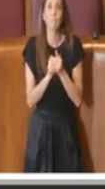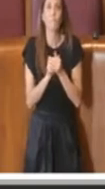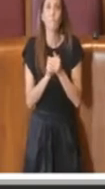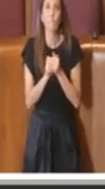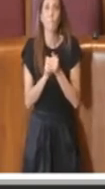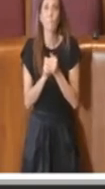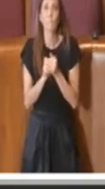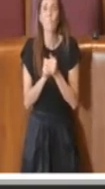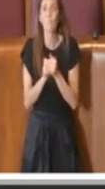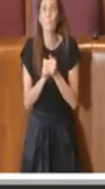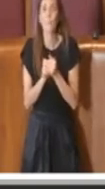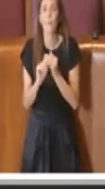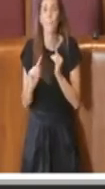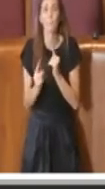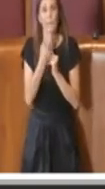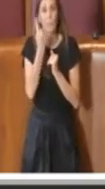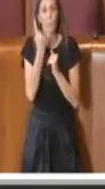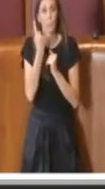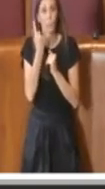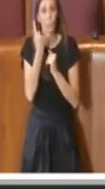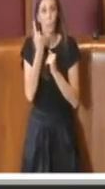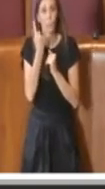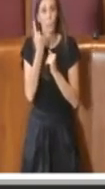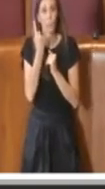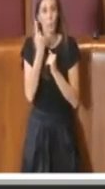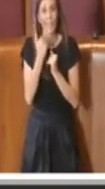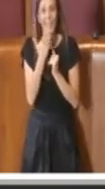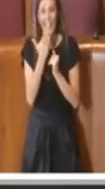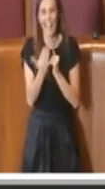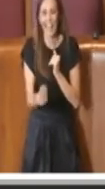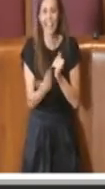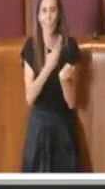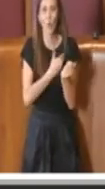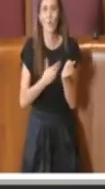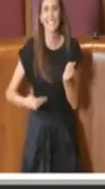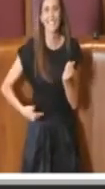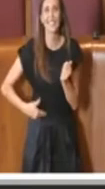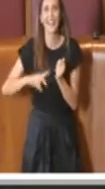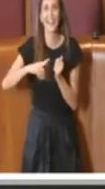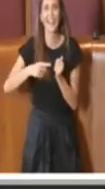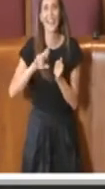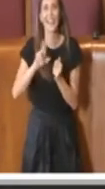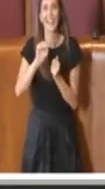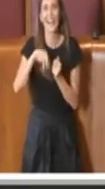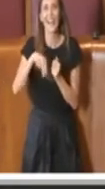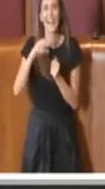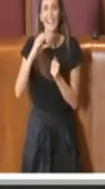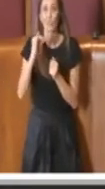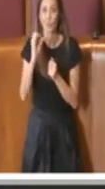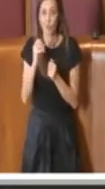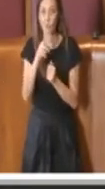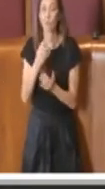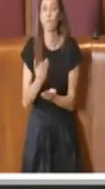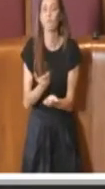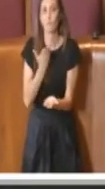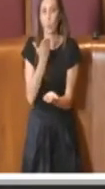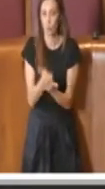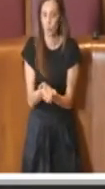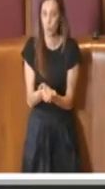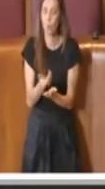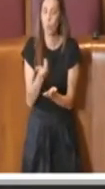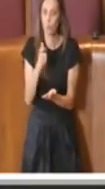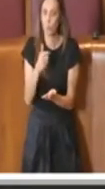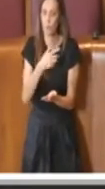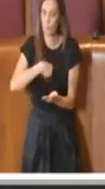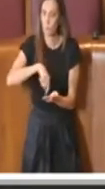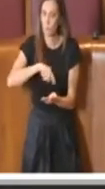Prima di tutto, ringrazio la consigliera Grancio di questa mozione perché è un tema a noi caro, però